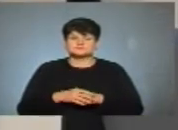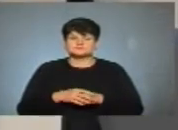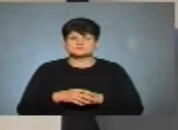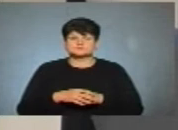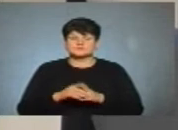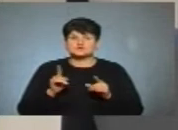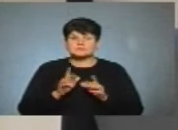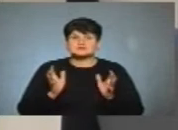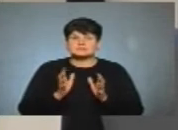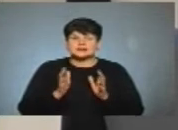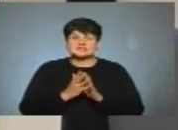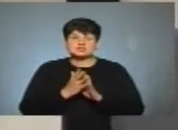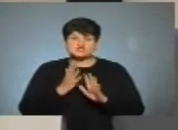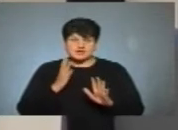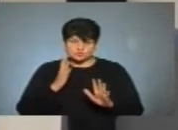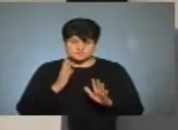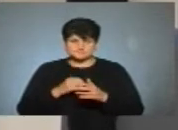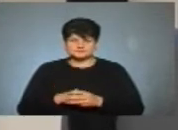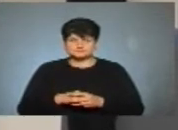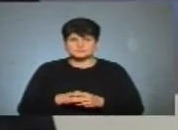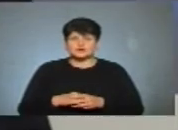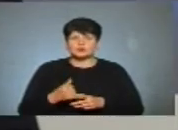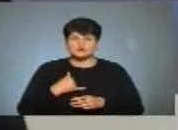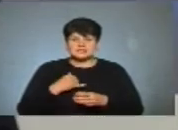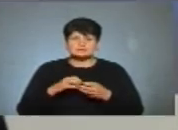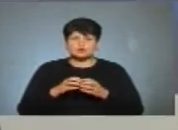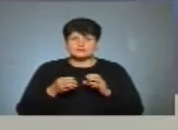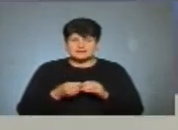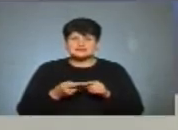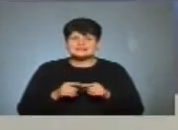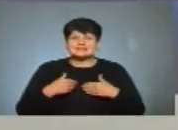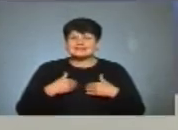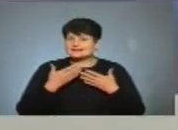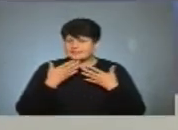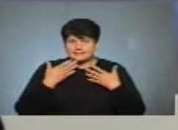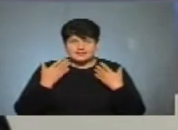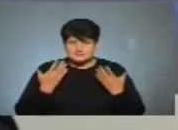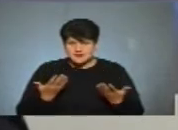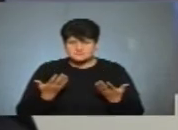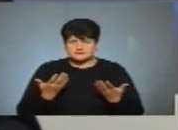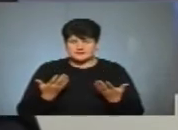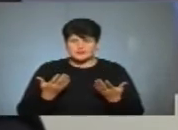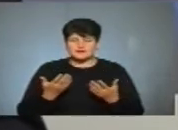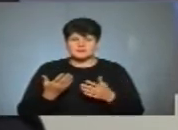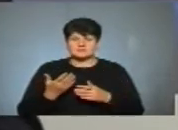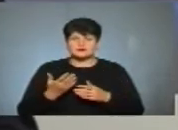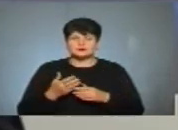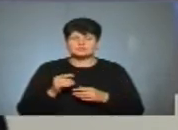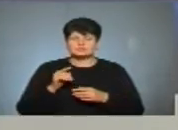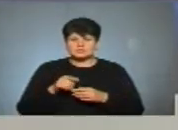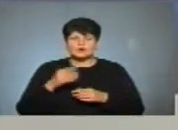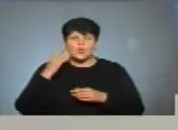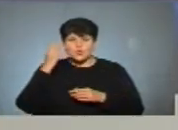Щоб зберегти чергу. В нас проблеми цієї нема, тому що, попри певне